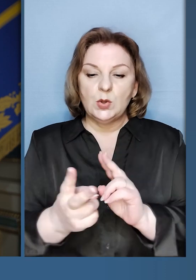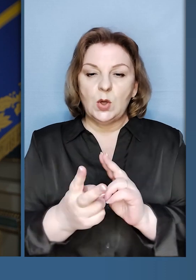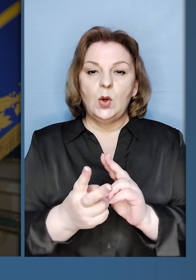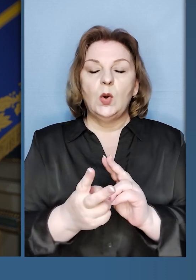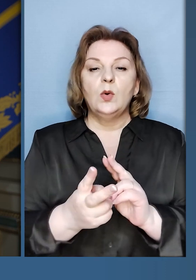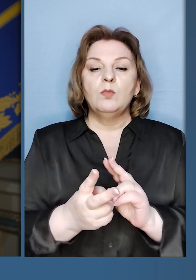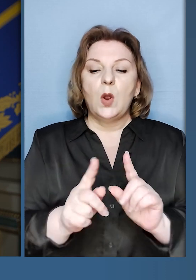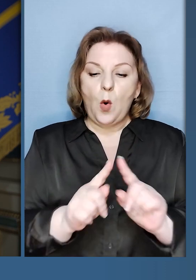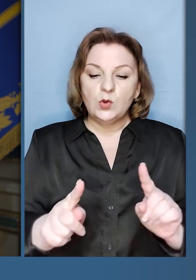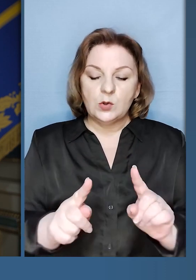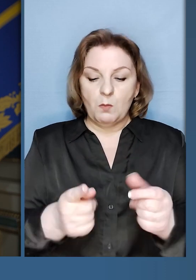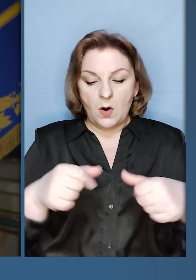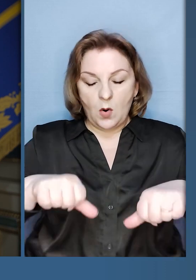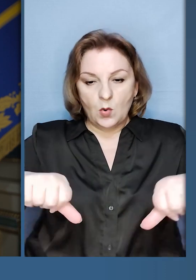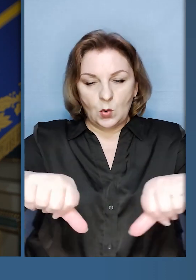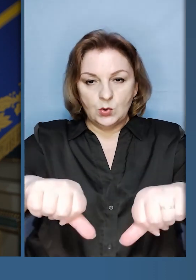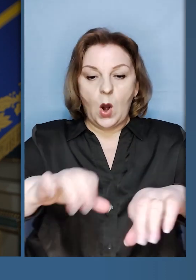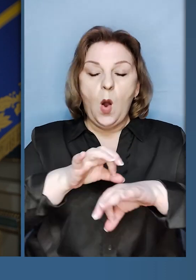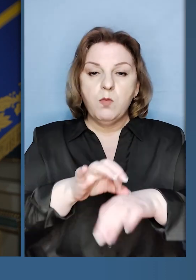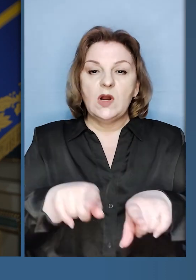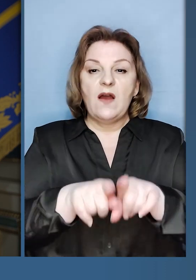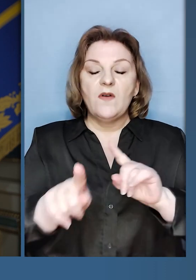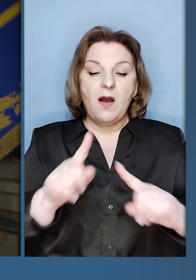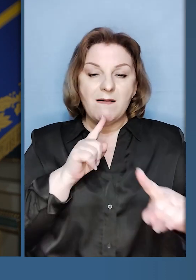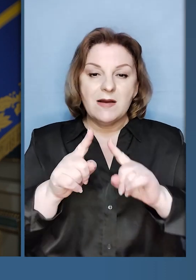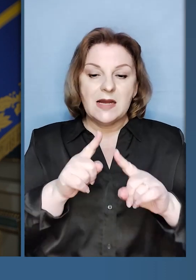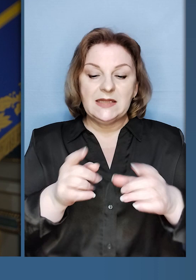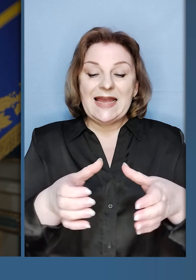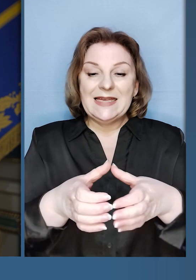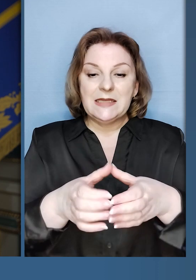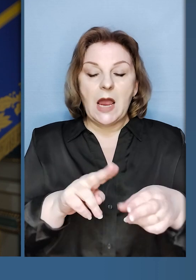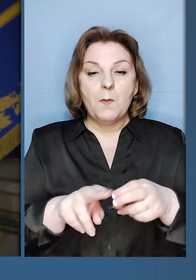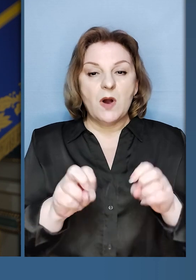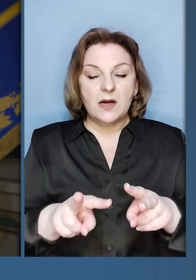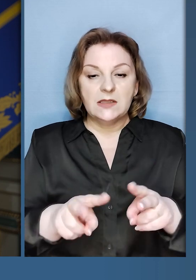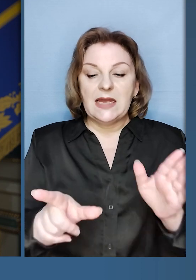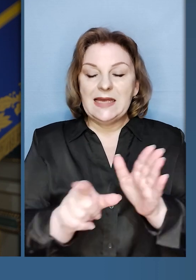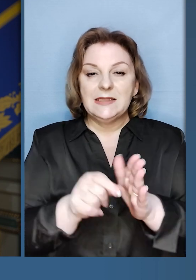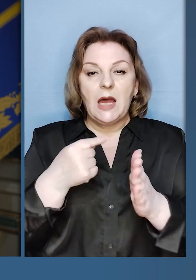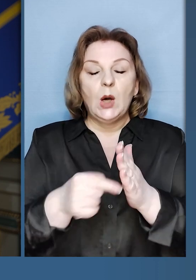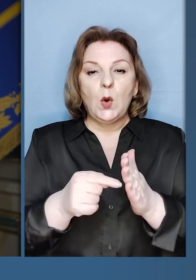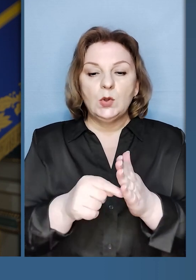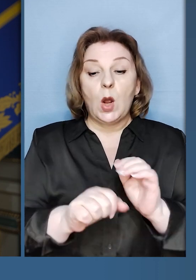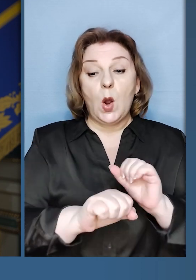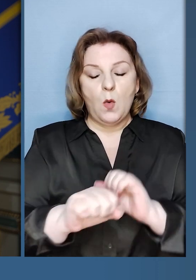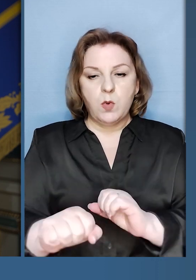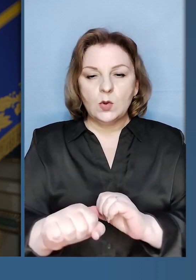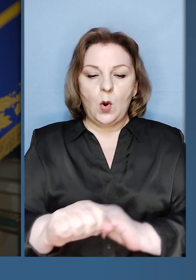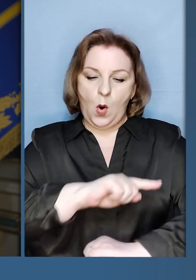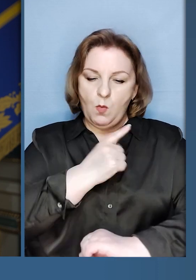військова зустріч, особливе коло учасників. Провів також наради із сектором безпеки, із розвідкою.